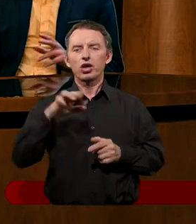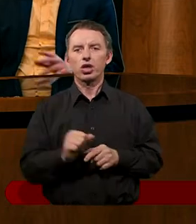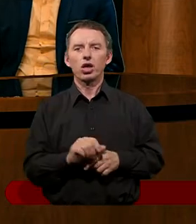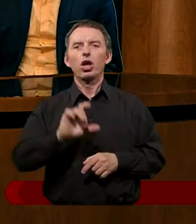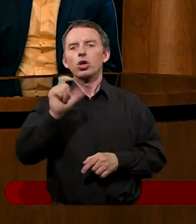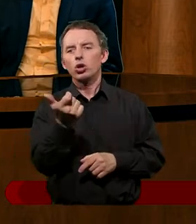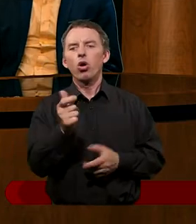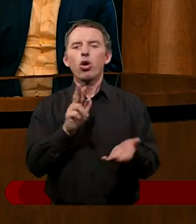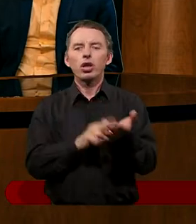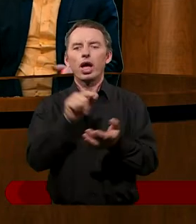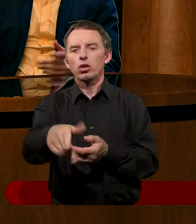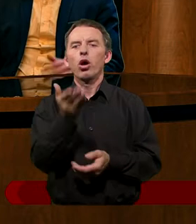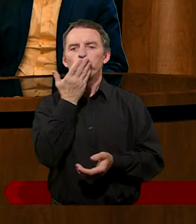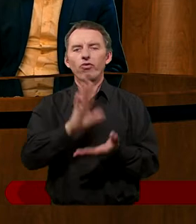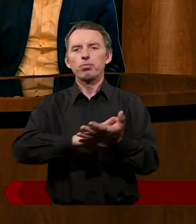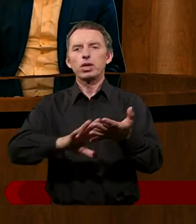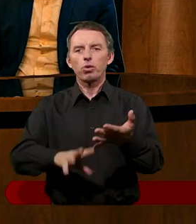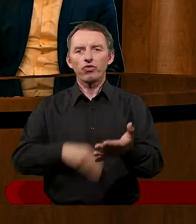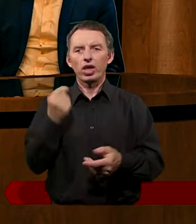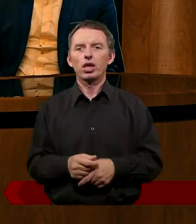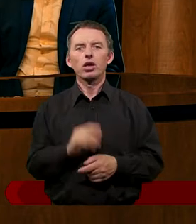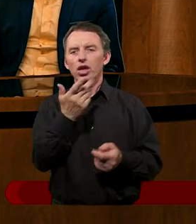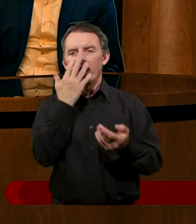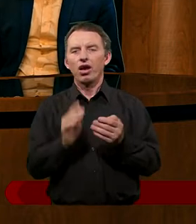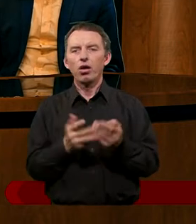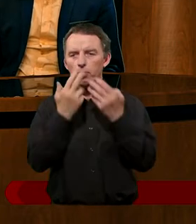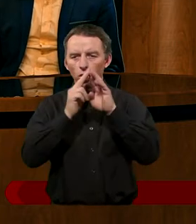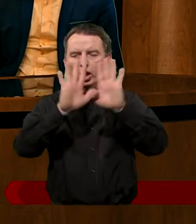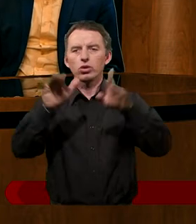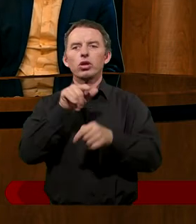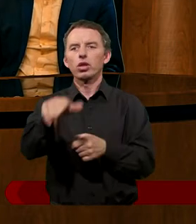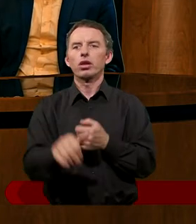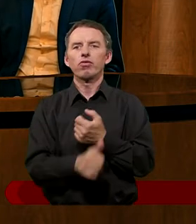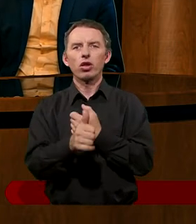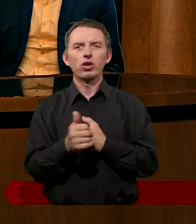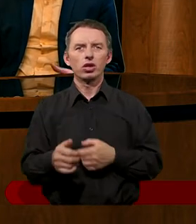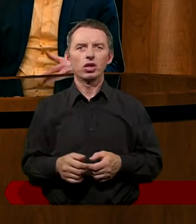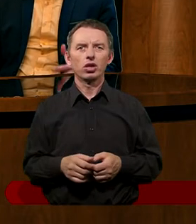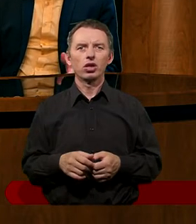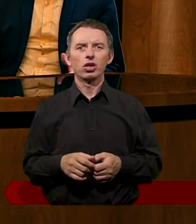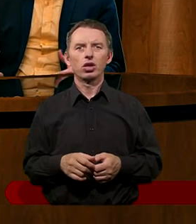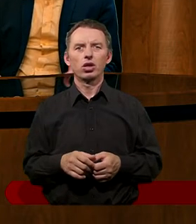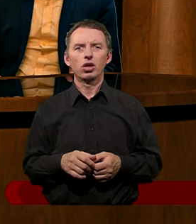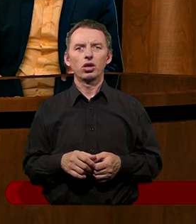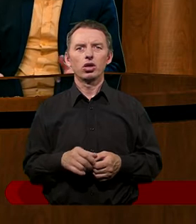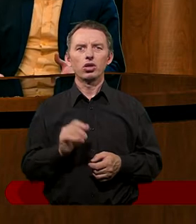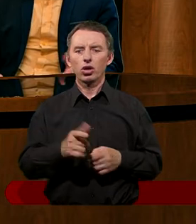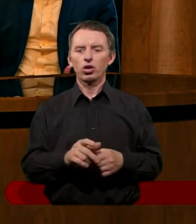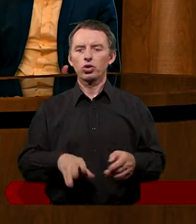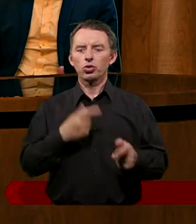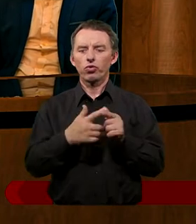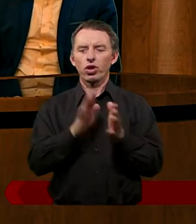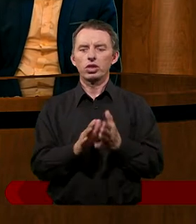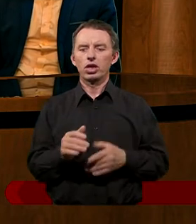Co na to Biblia? Dawid. Chrystus według swojego zwyczaju uczęszczał do synagogi w ten dzień, aby głosić, aby czytać, aby